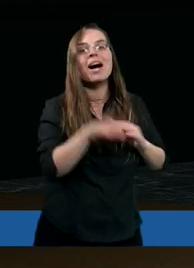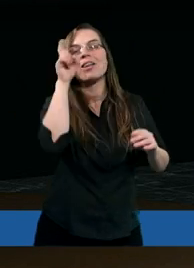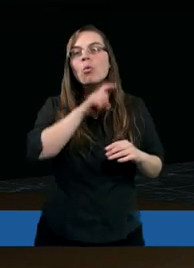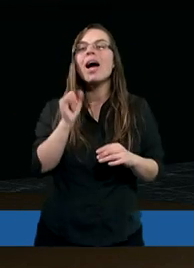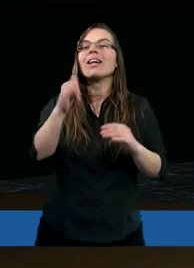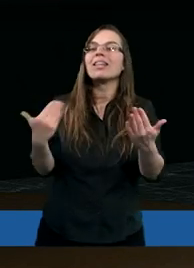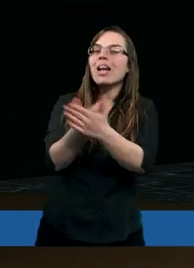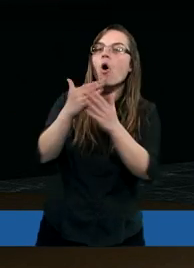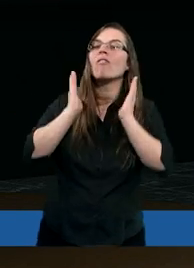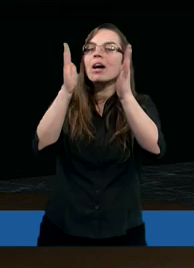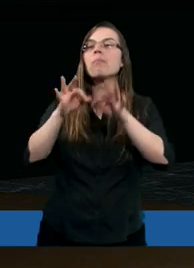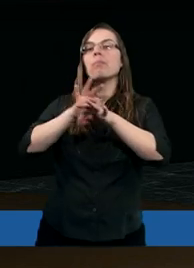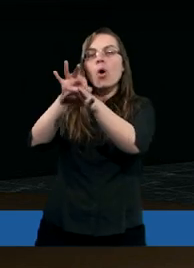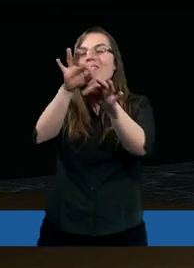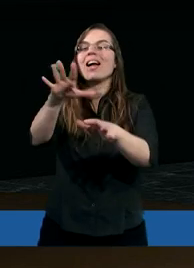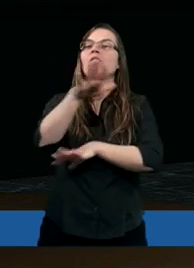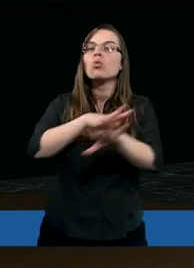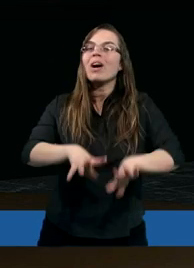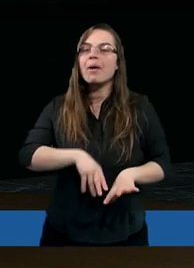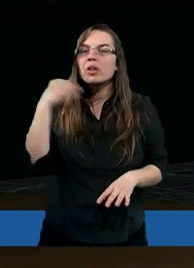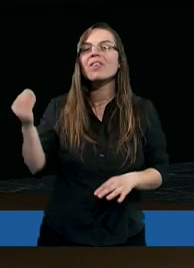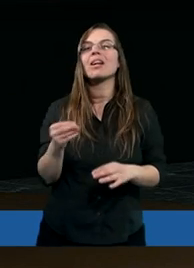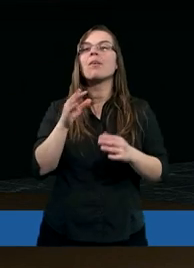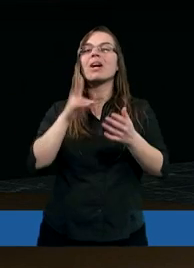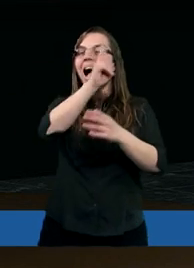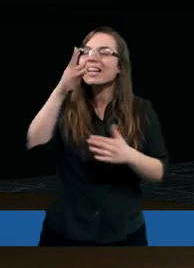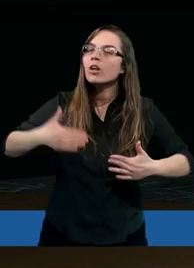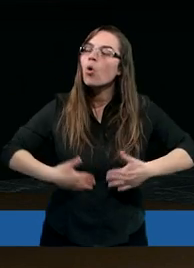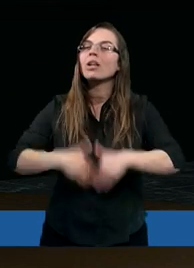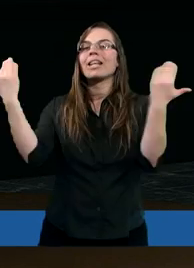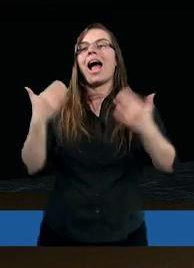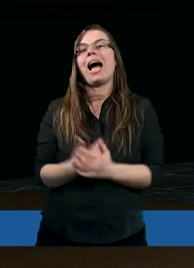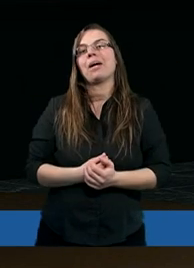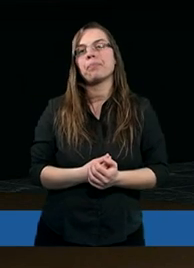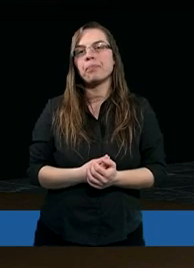oddać. Prowadź nas, proszę, Duchem Świętym każdego dnia.